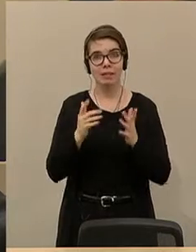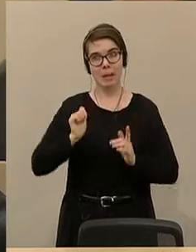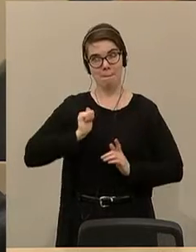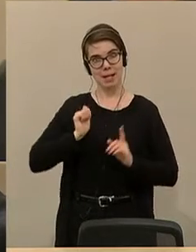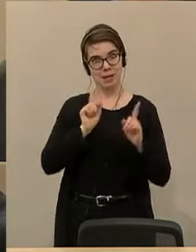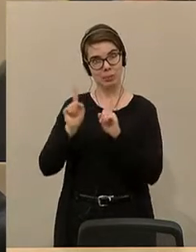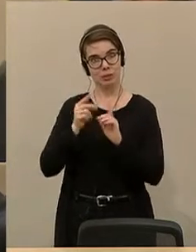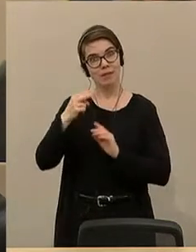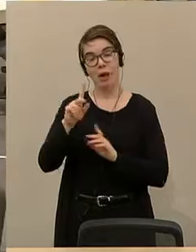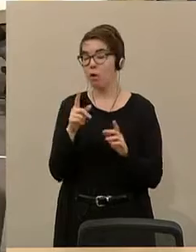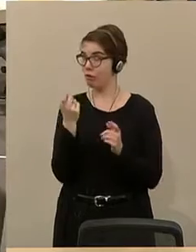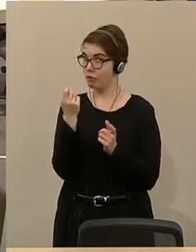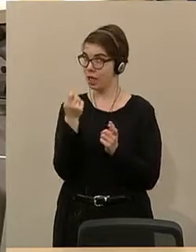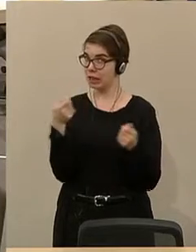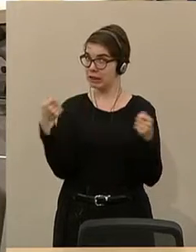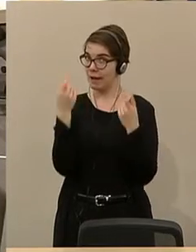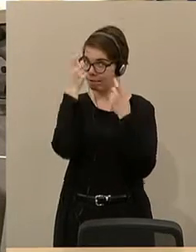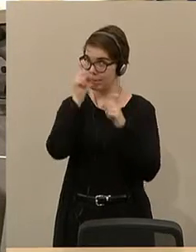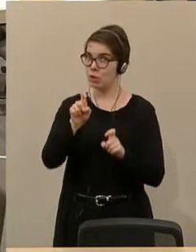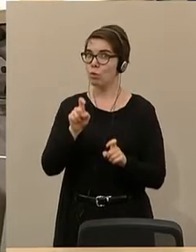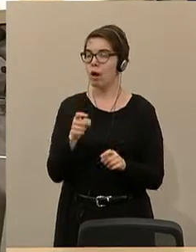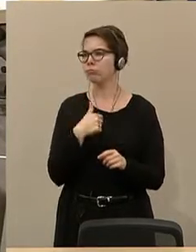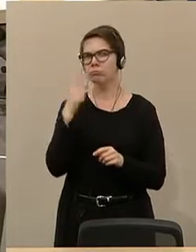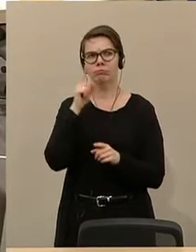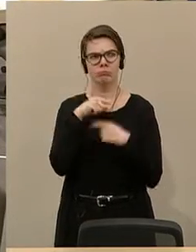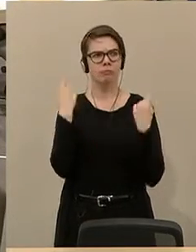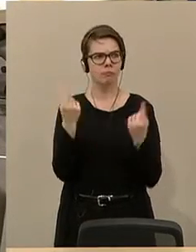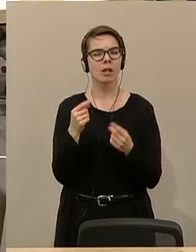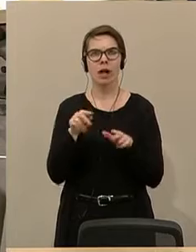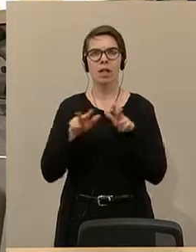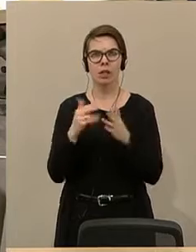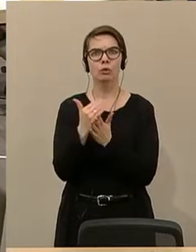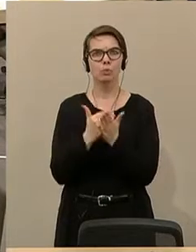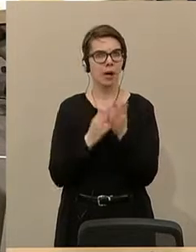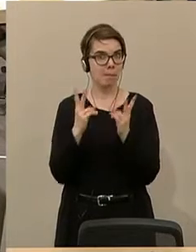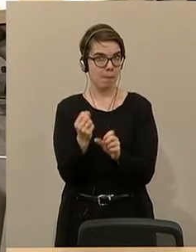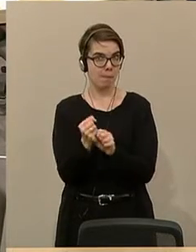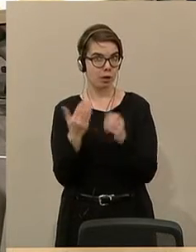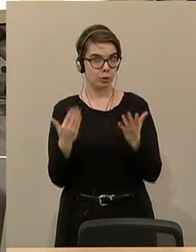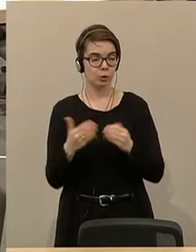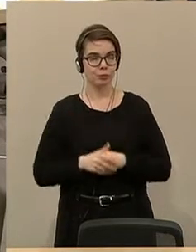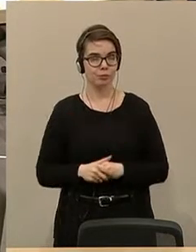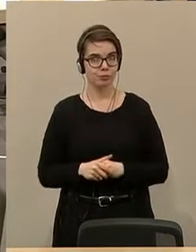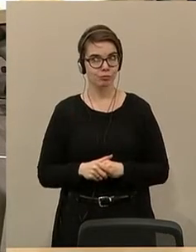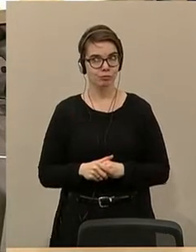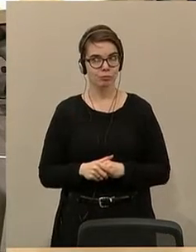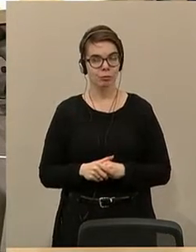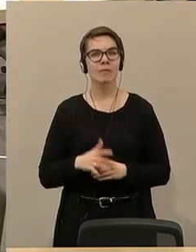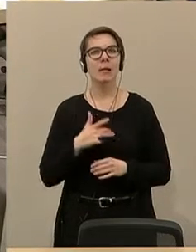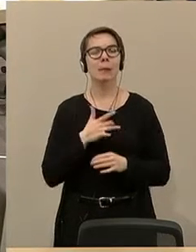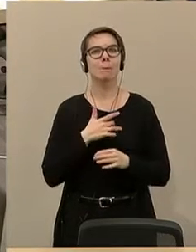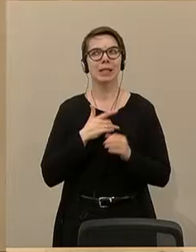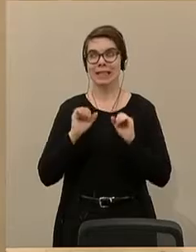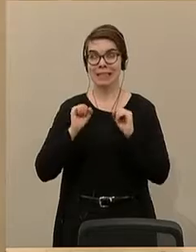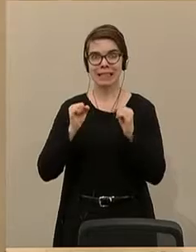ausreichend zu versorgen. Dies wird durch unser Regierungsprogramm unterstützt und abgedeckt. Was die Bürgerinitiative keine